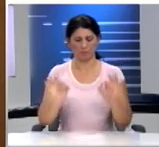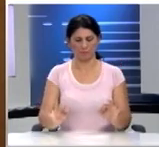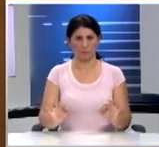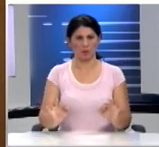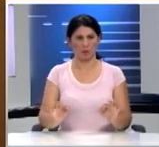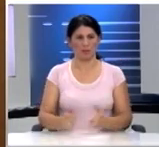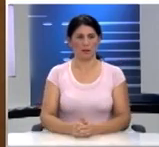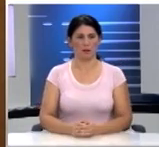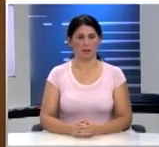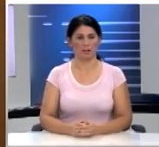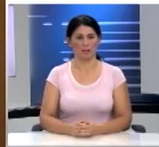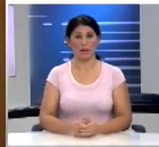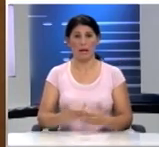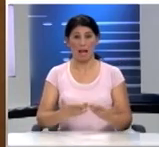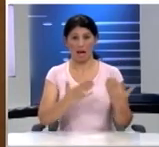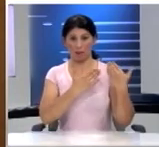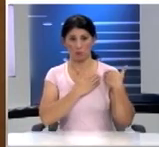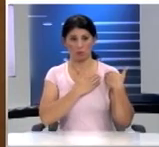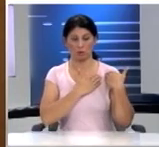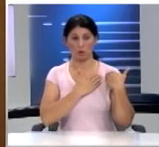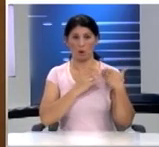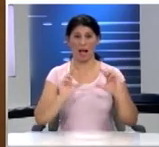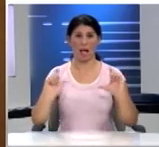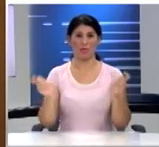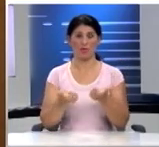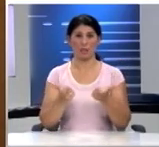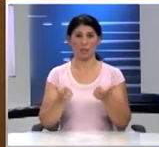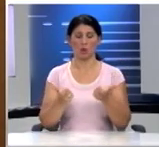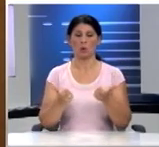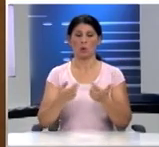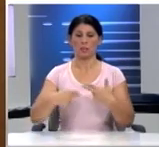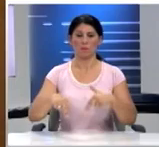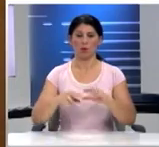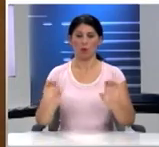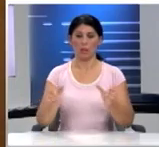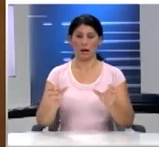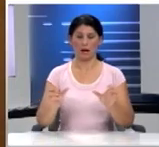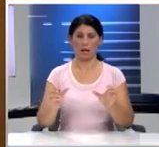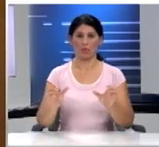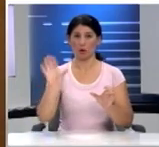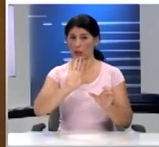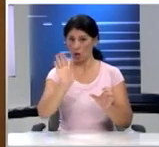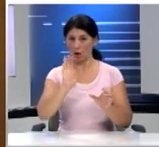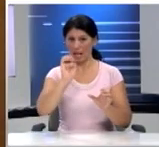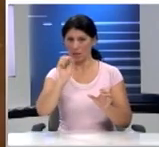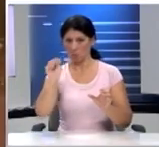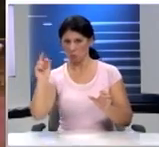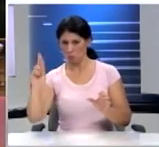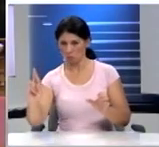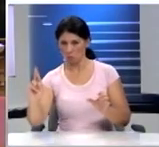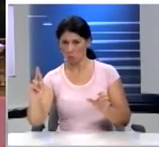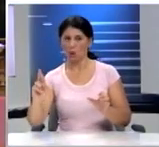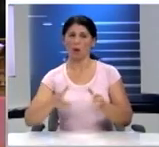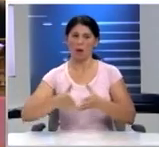επέκταση των αρμοδιοτήτων του Εθνικού Συμβουλίου Ραδιοτηλεόρασης ΕΣΟΡΟΥ. Στον χώρο του διαδικτύου,